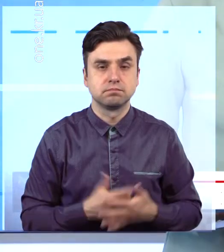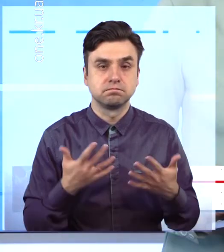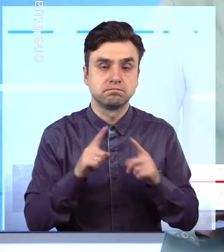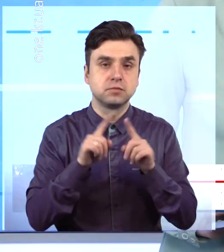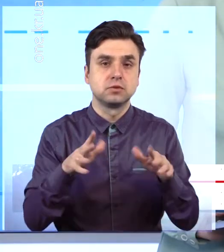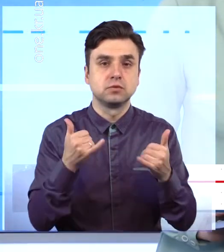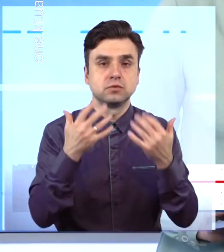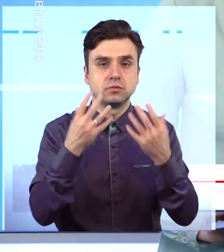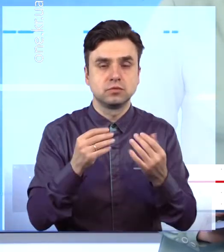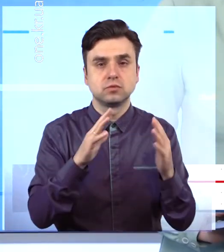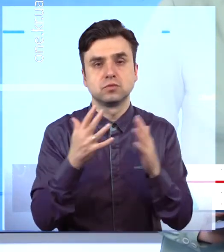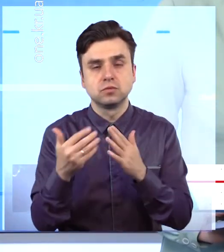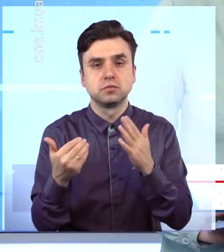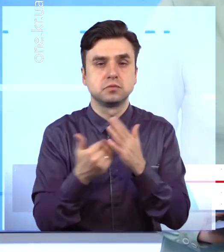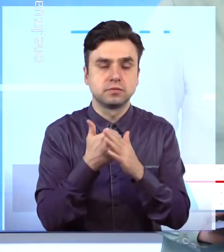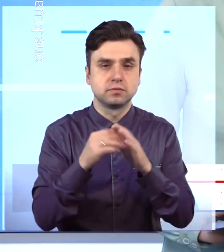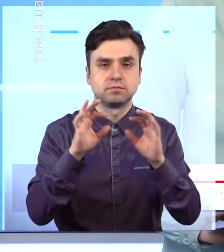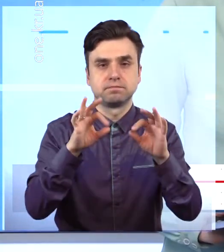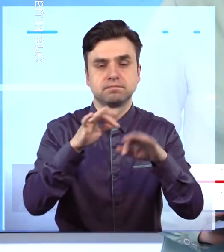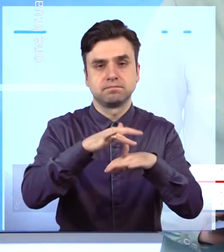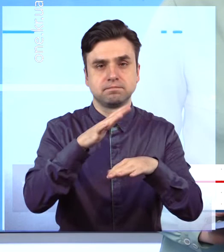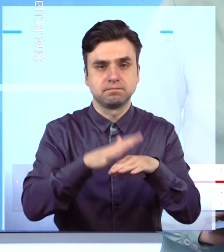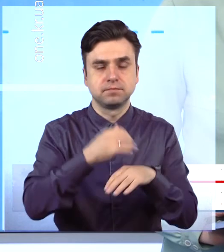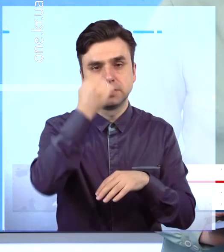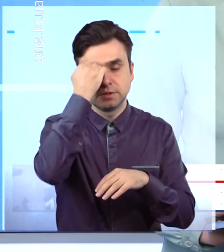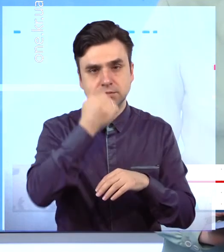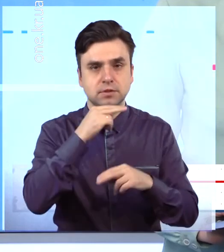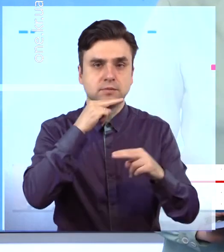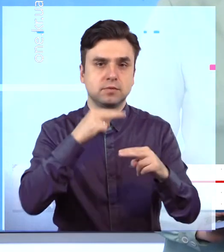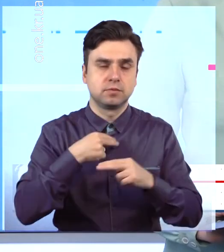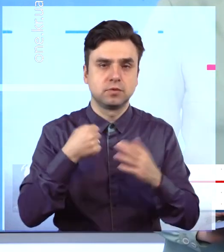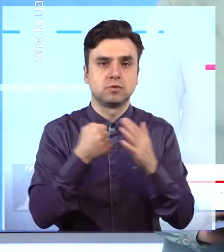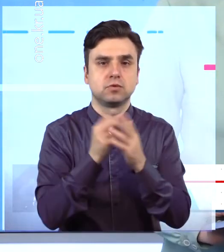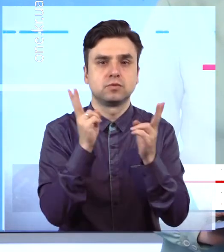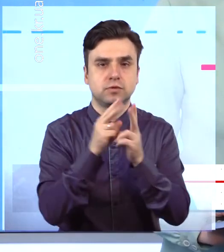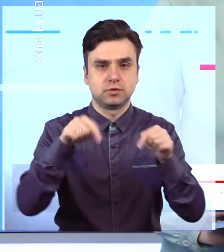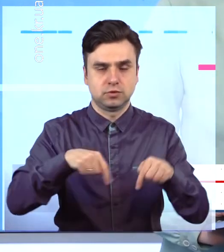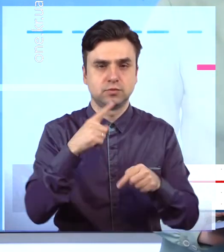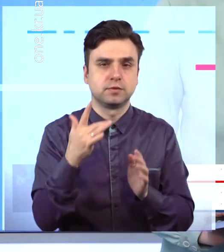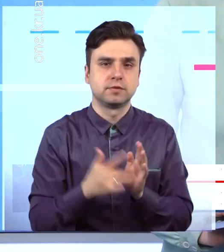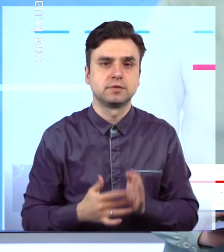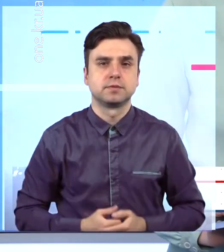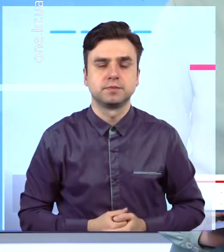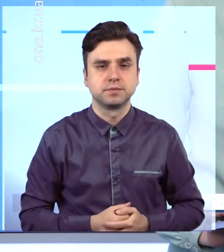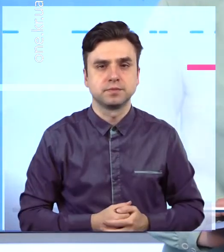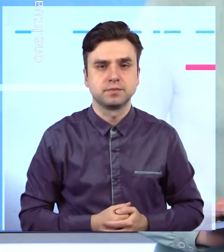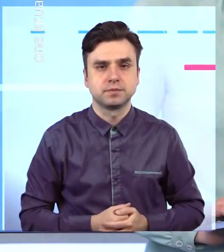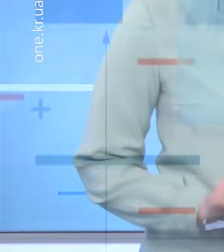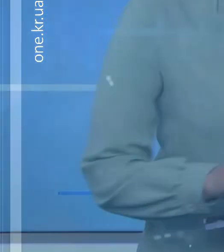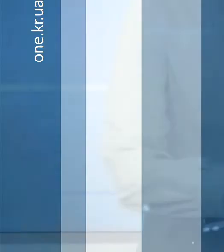Таким побачили цей день наші журналісти. У студії працювала Наталя Болдинська. Дякую за увагу і до зустрічі в ефірі.